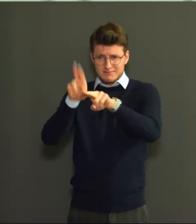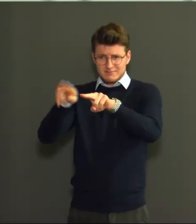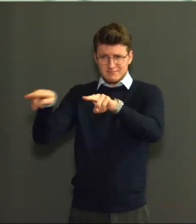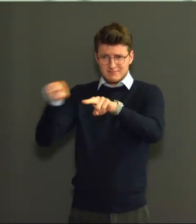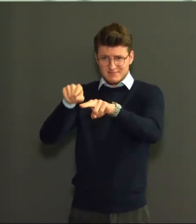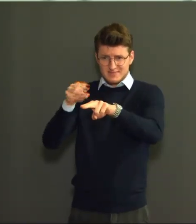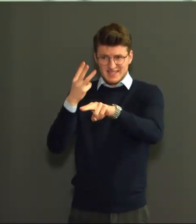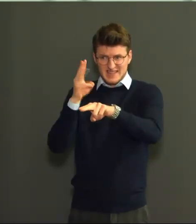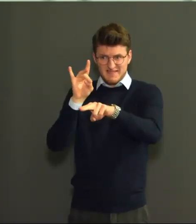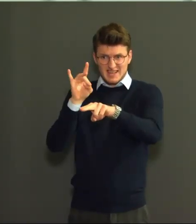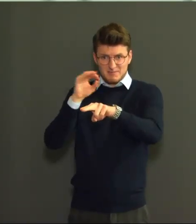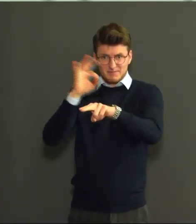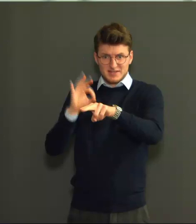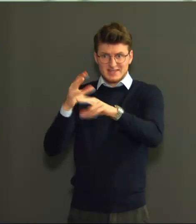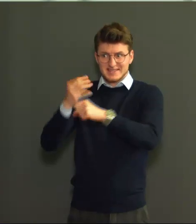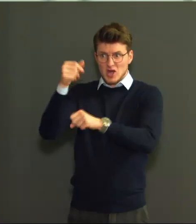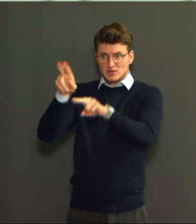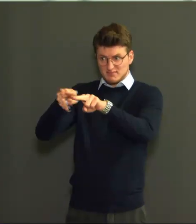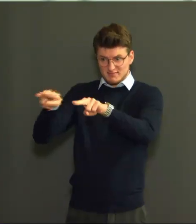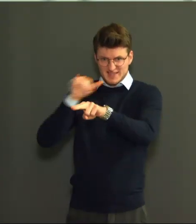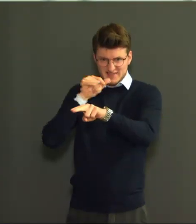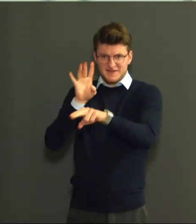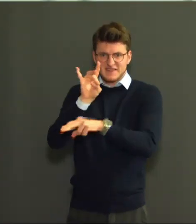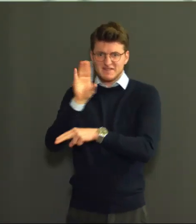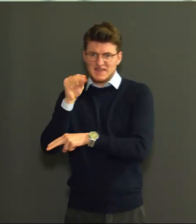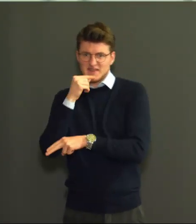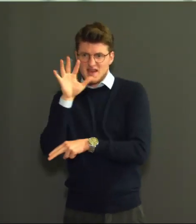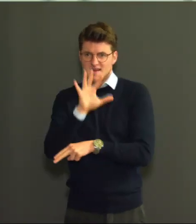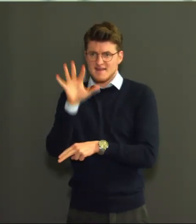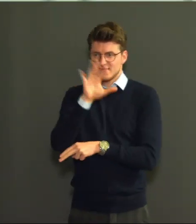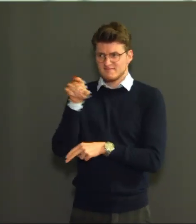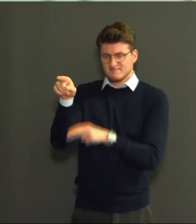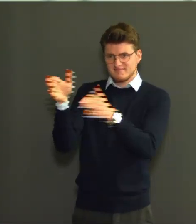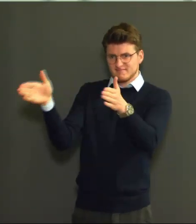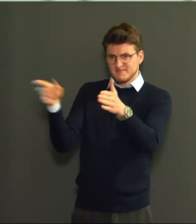Ze vertegenwoordigen daarbij de belangrijkste leeftijdscategorie in het ziekenhuis.